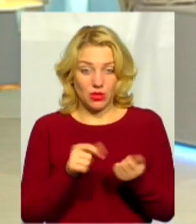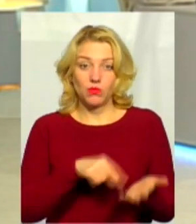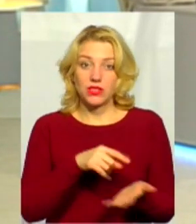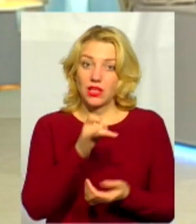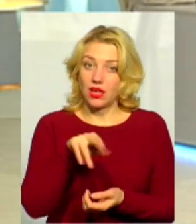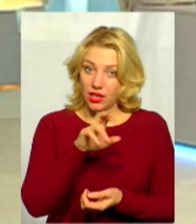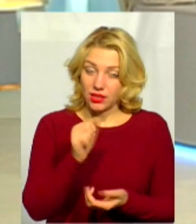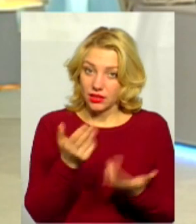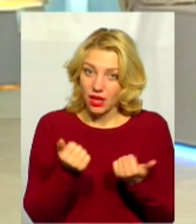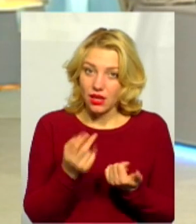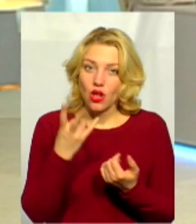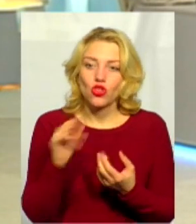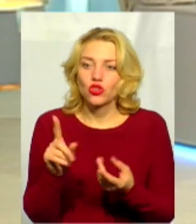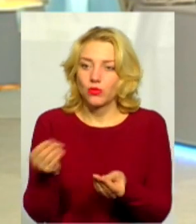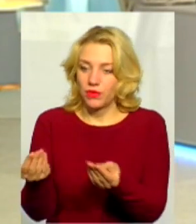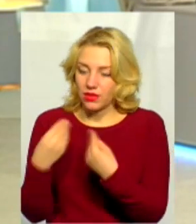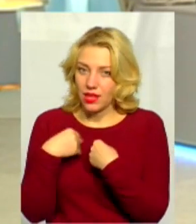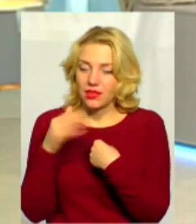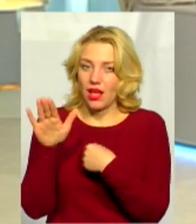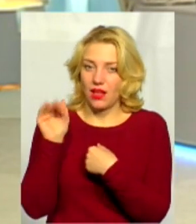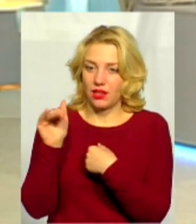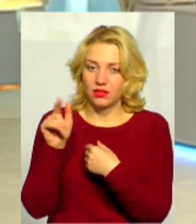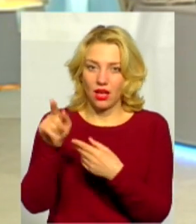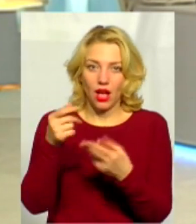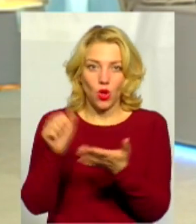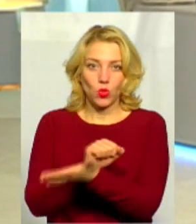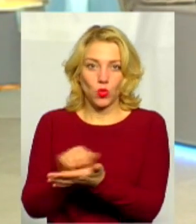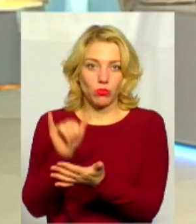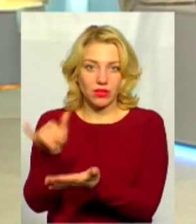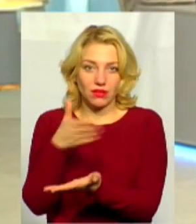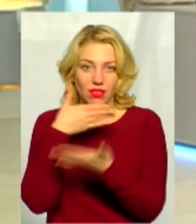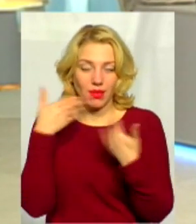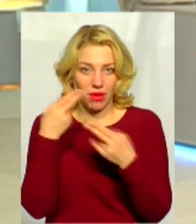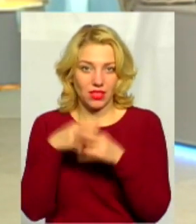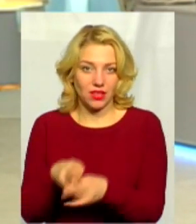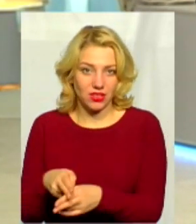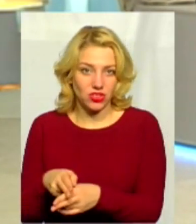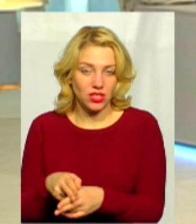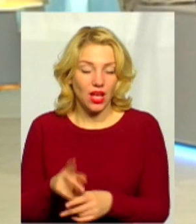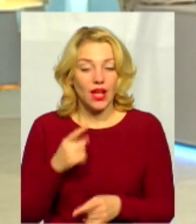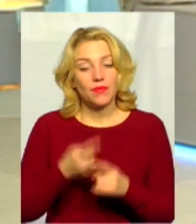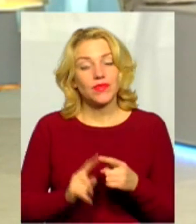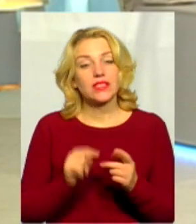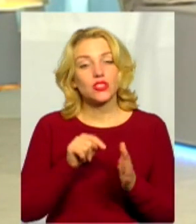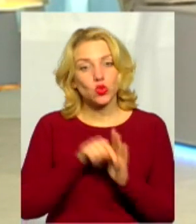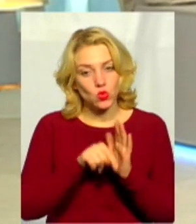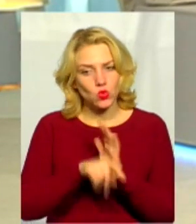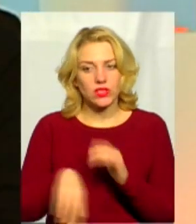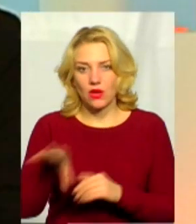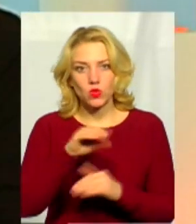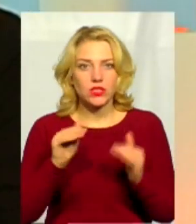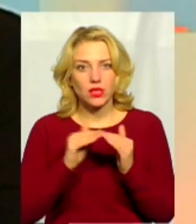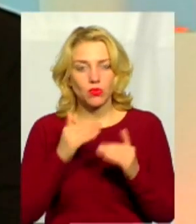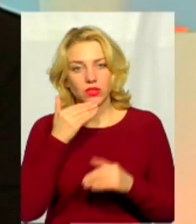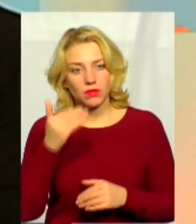надати в оренду, треба технічну документацію. Її немає. А це зостоїться всіх будинків, чи тільки старих? Це теркація